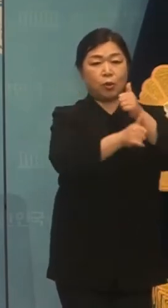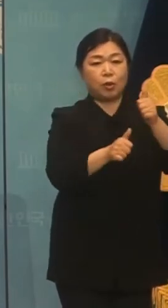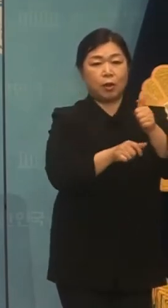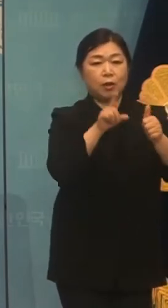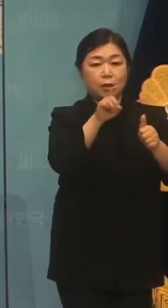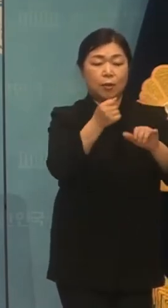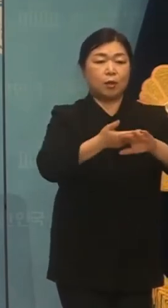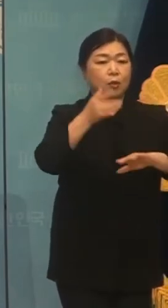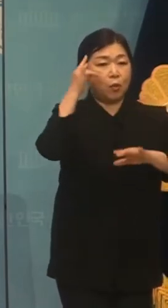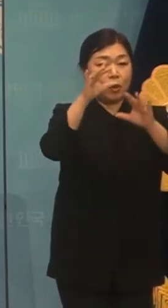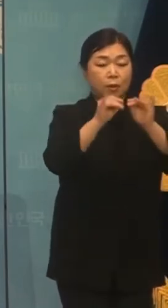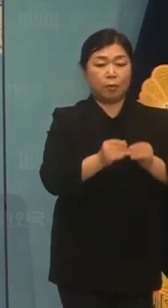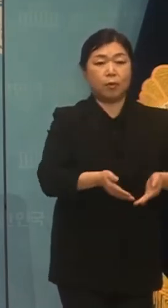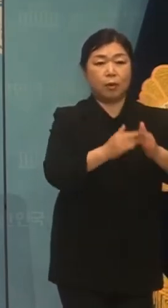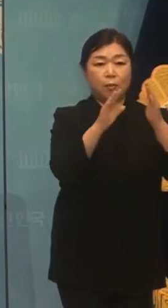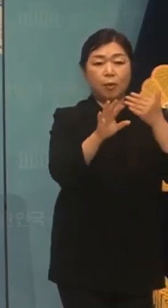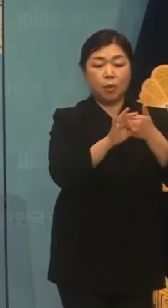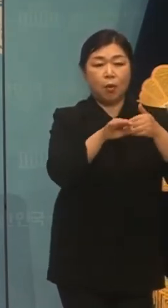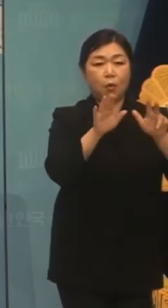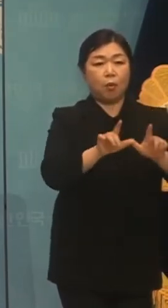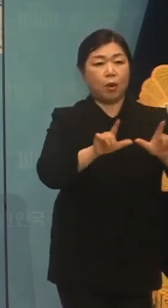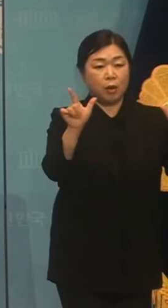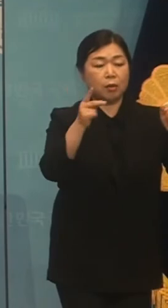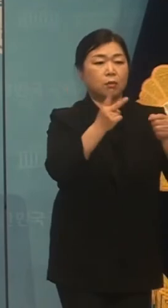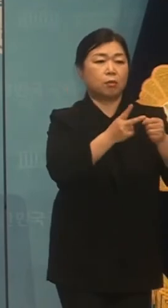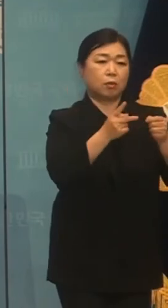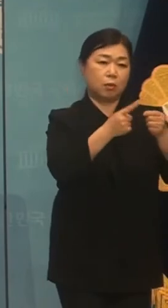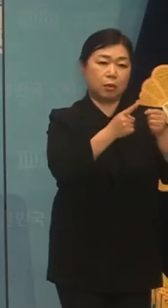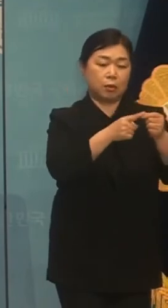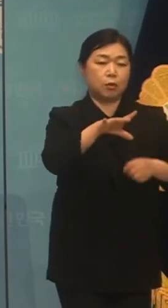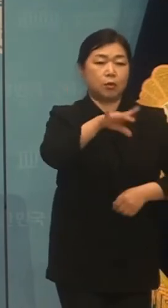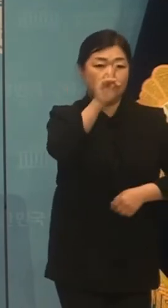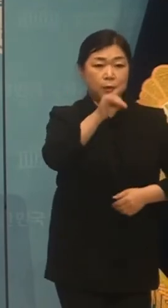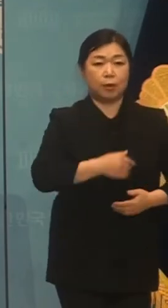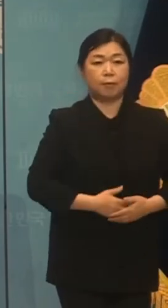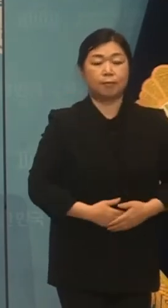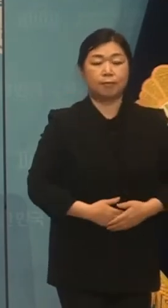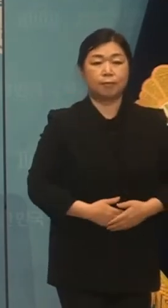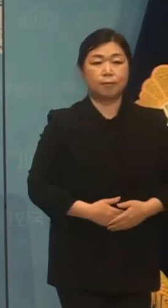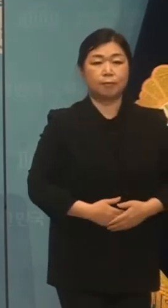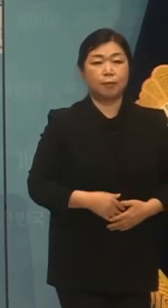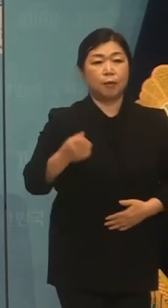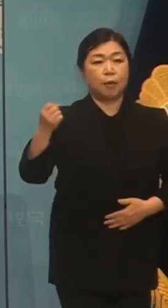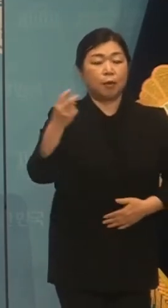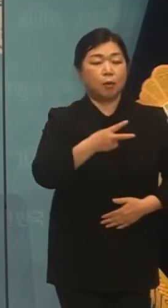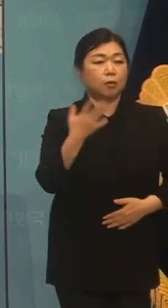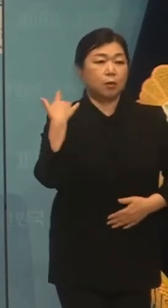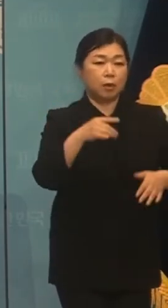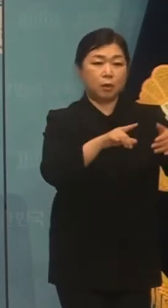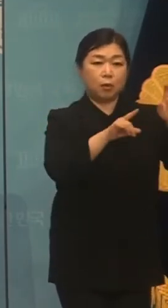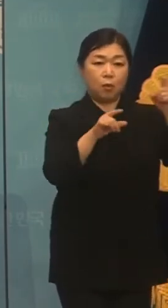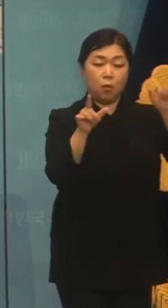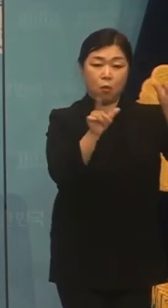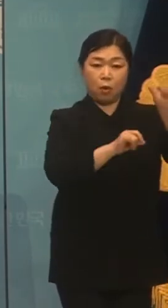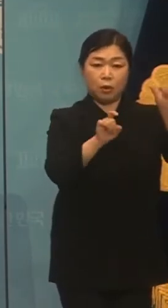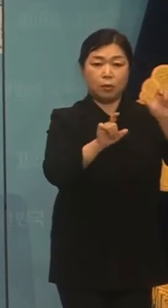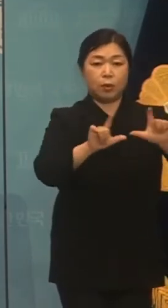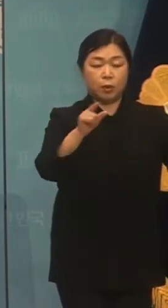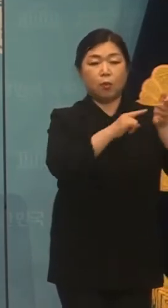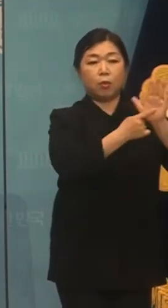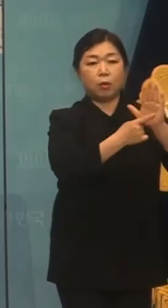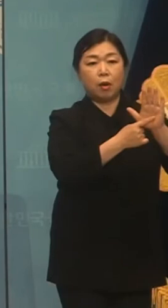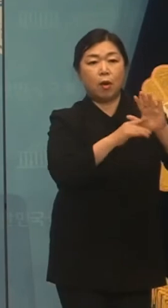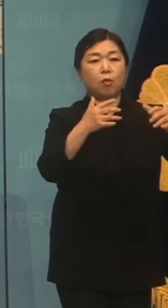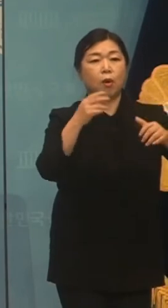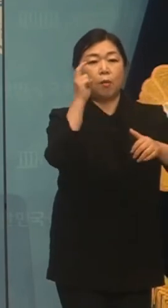10만 동의를 받아서 승립된 것은 올해 들어서 이 청원이 처음입니다. 아울러 지난 10일 공개된 국가방법